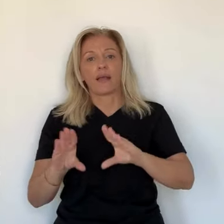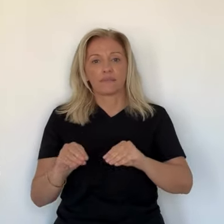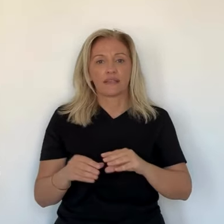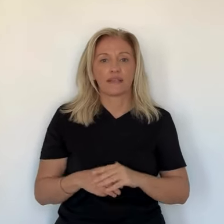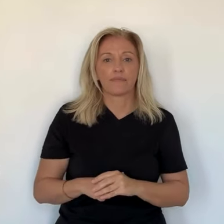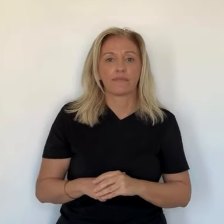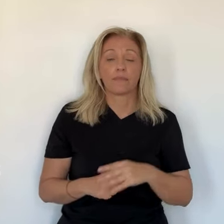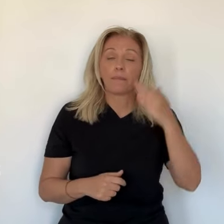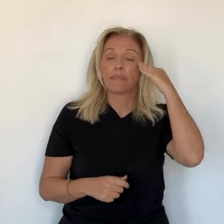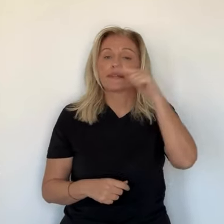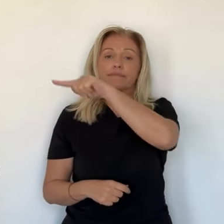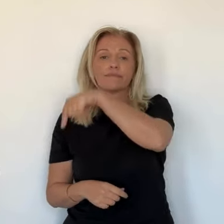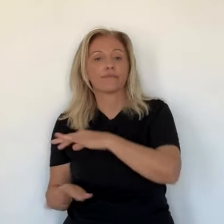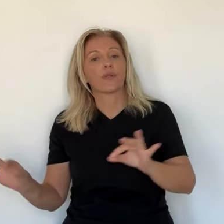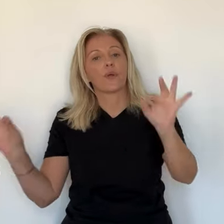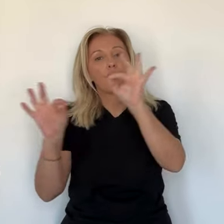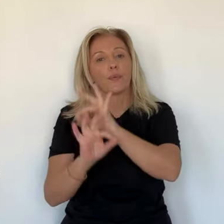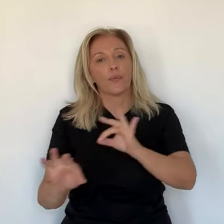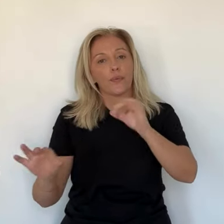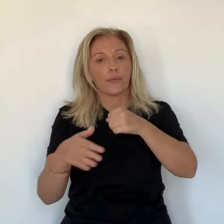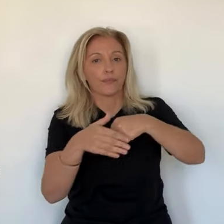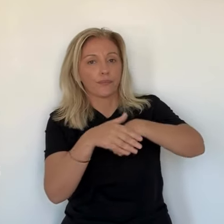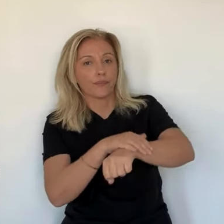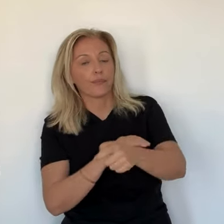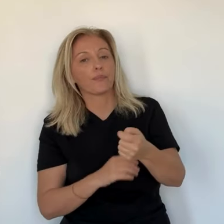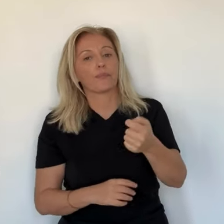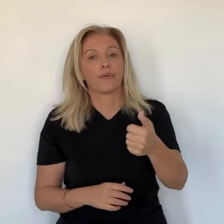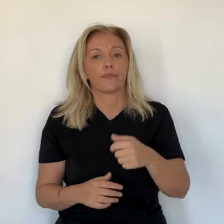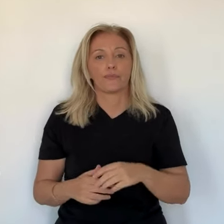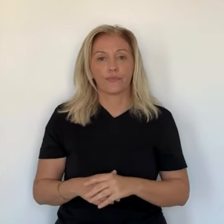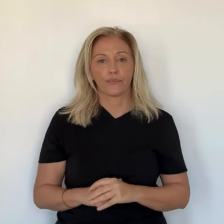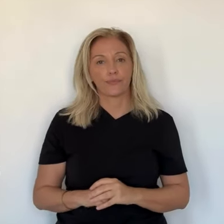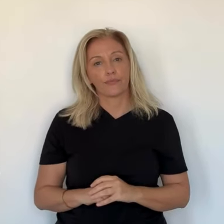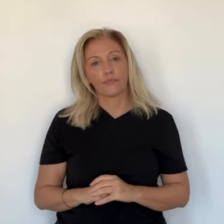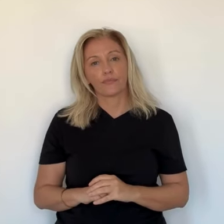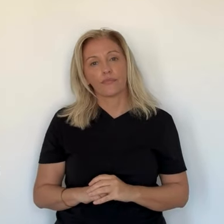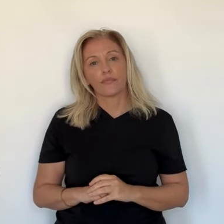2020. Une croissance exclusivement soutenue par les nouveaux arrivants.